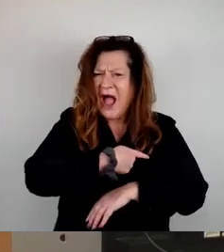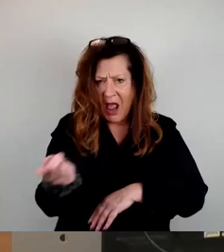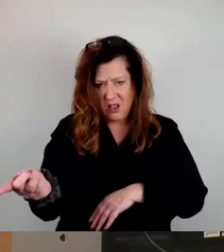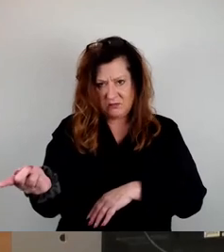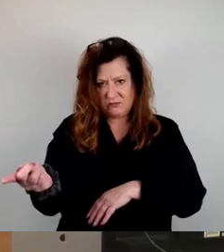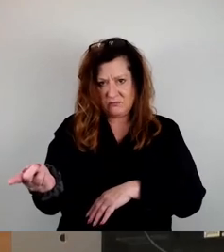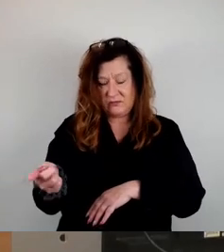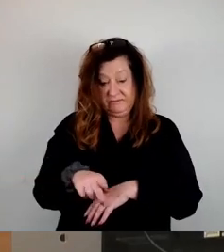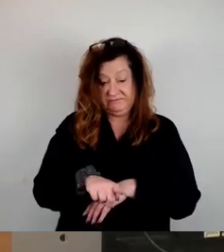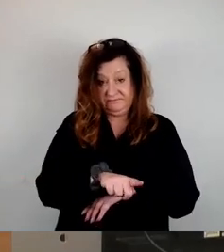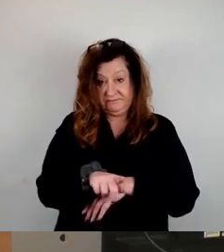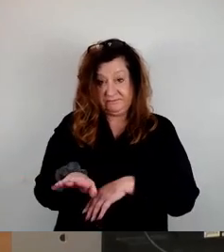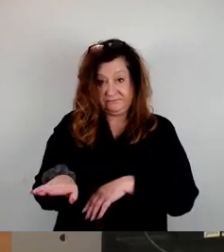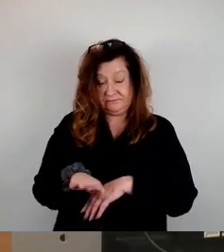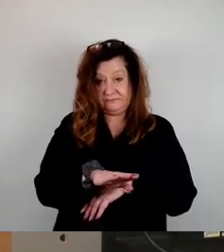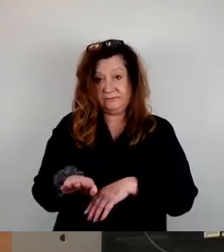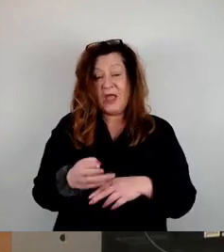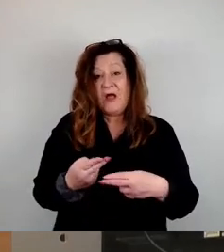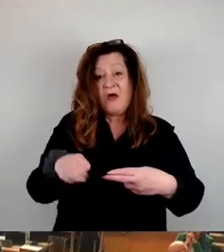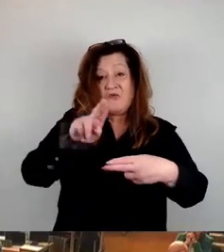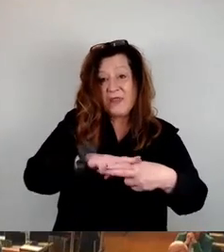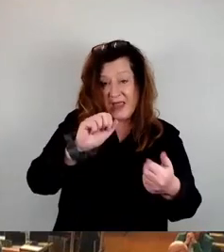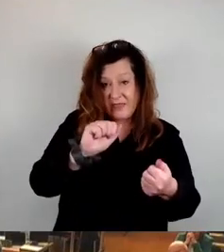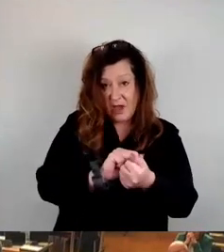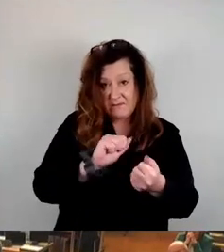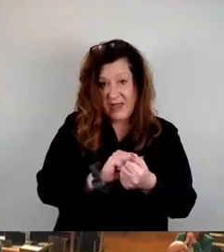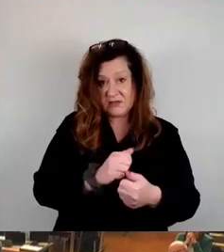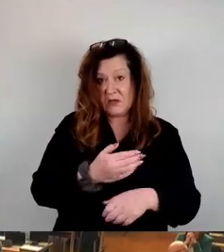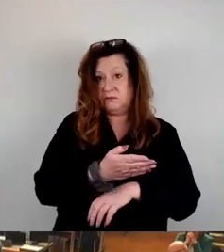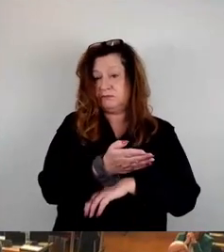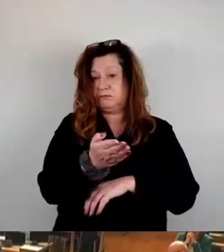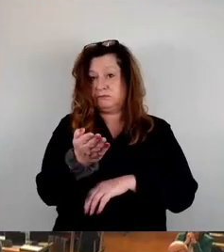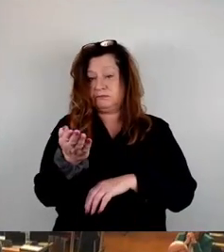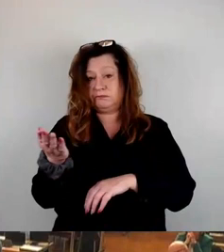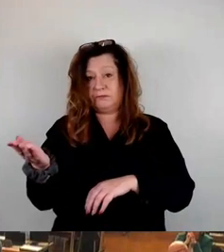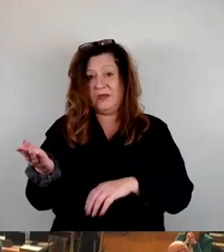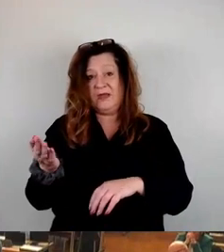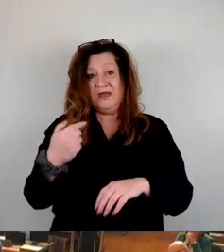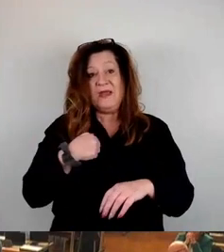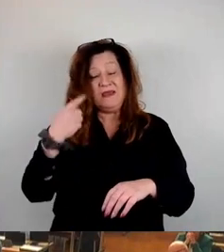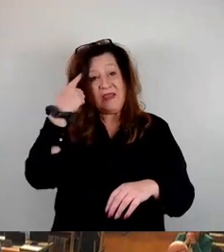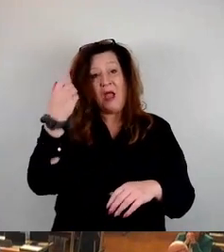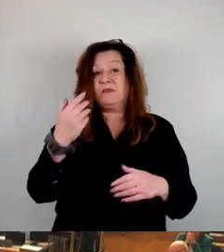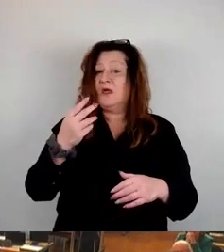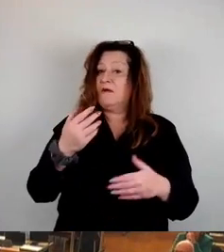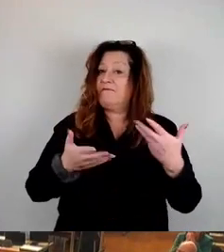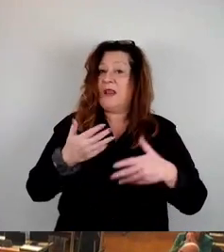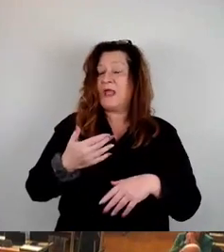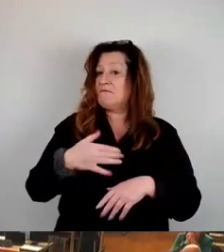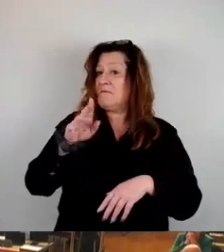die Vertreter der Presse, der Verwaltung, und ich hatte eigentlich mit mehr Leuten im Publikum gerechnet,